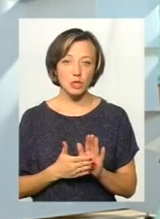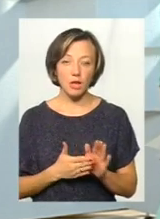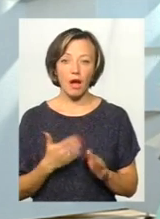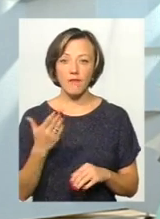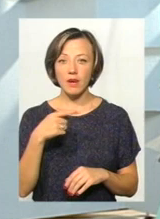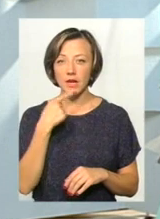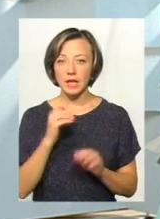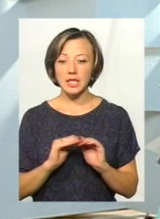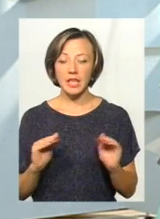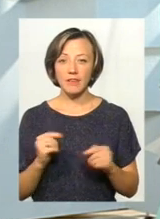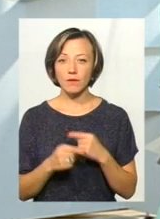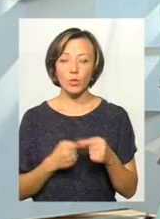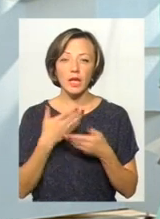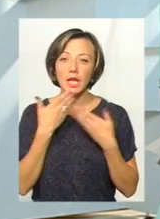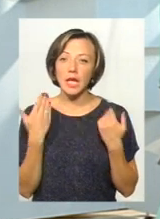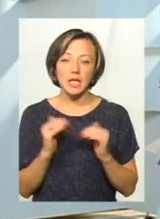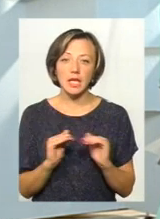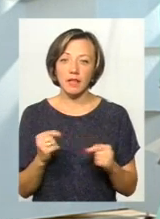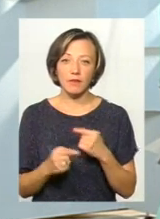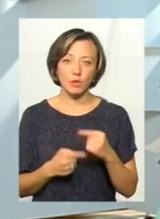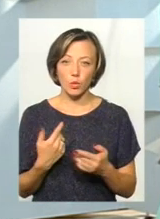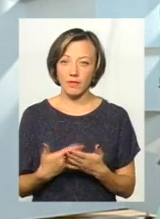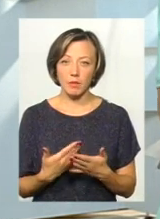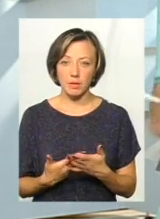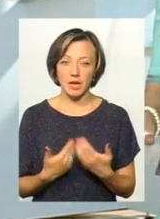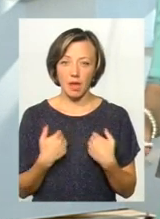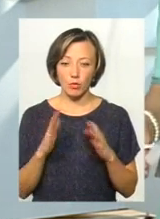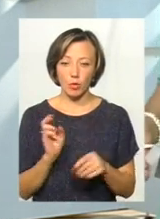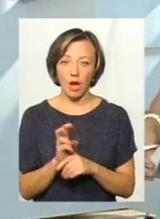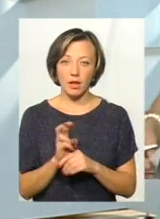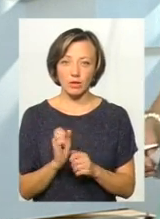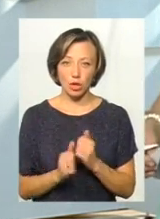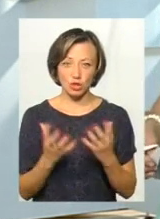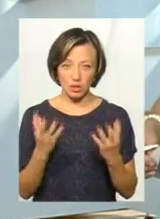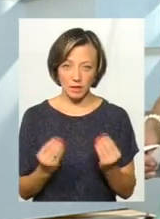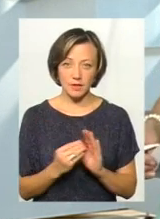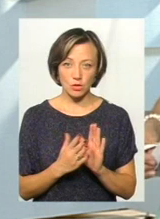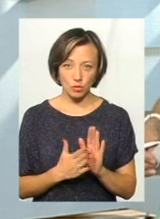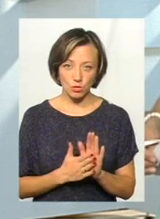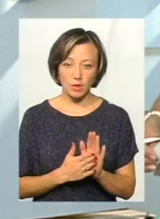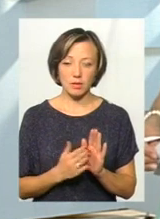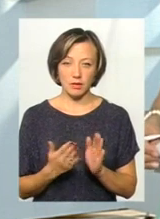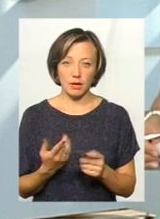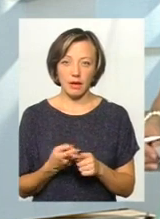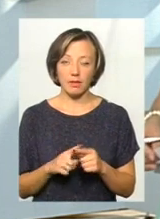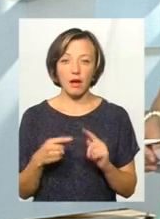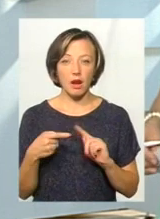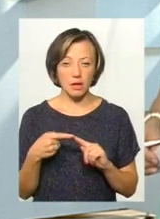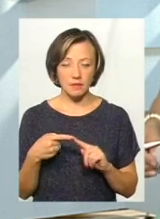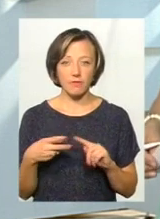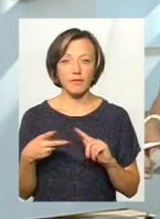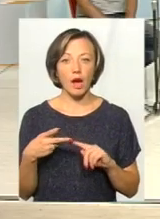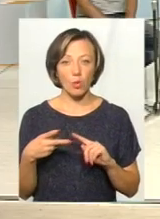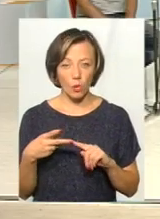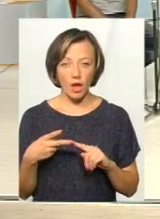ви говорите, діти в луці. Ніх дітей в луці, наприклад. Я буду ходити кожен день в администратуру і писатися. Це раз. І